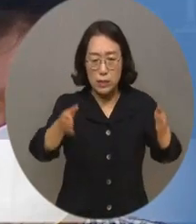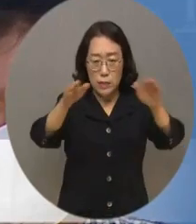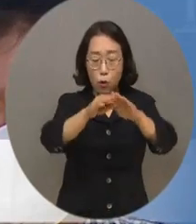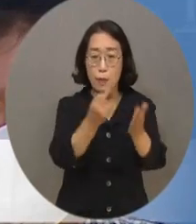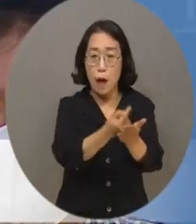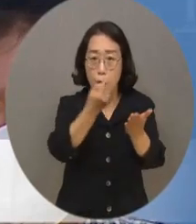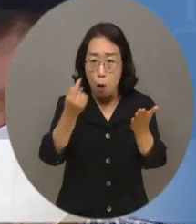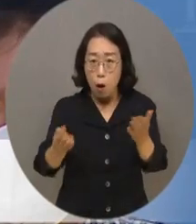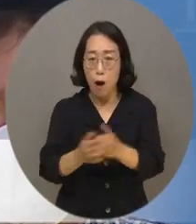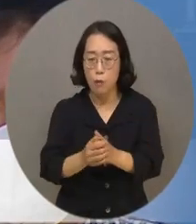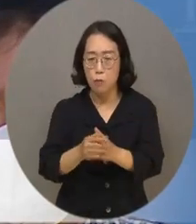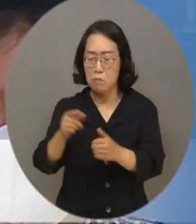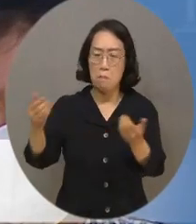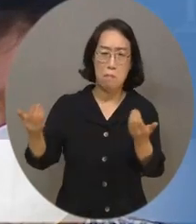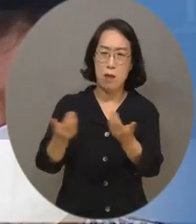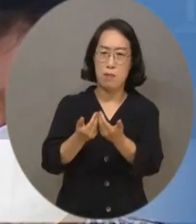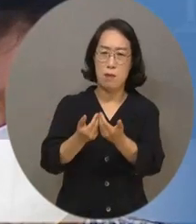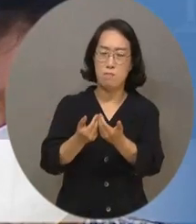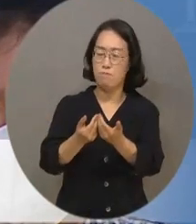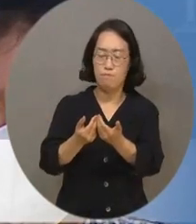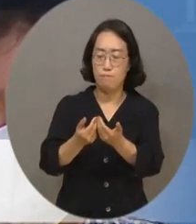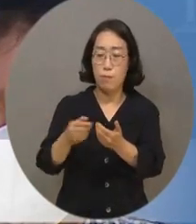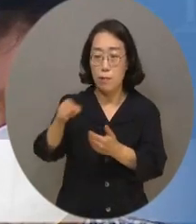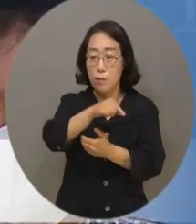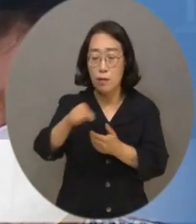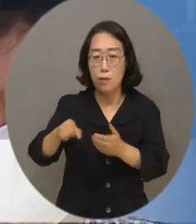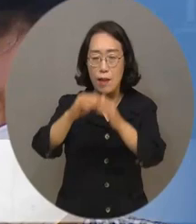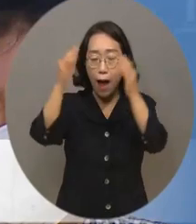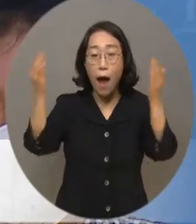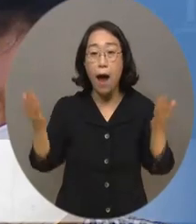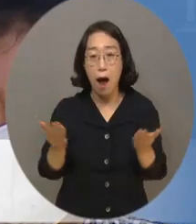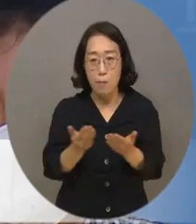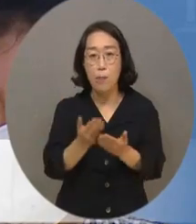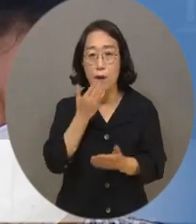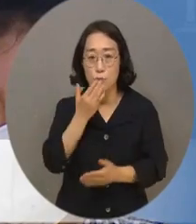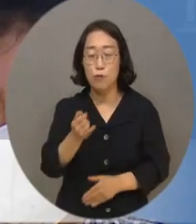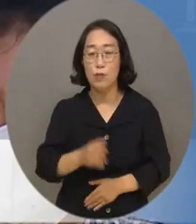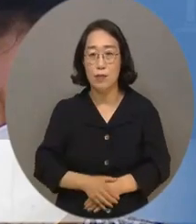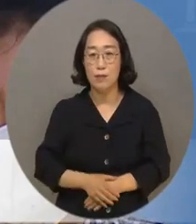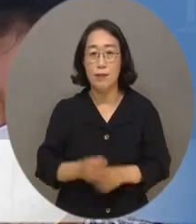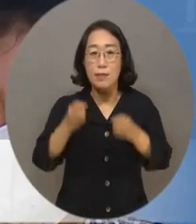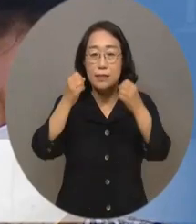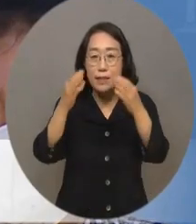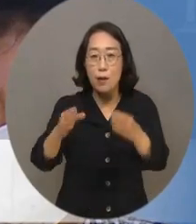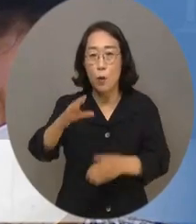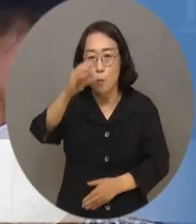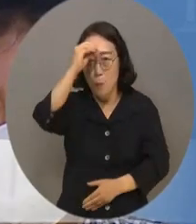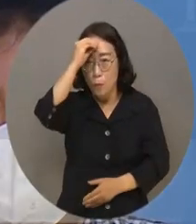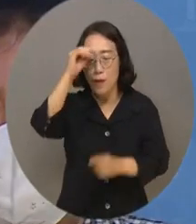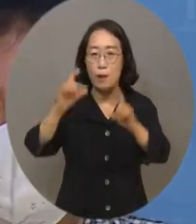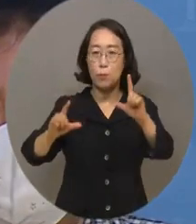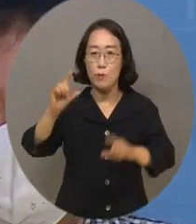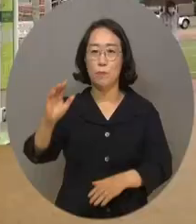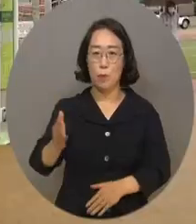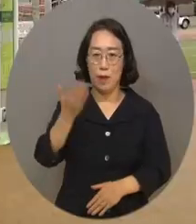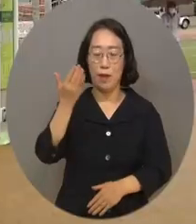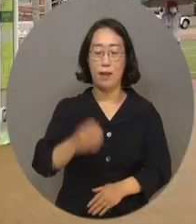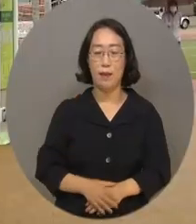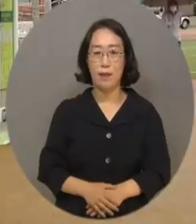반탈시설 논리를 함께 아우며 조정할 수 있는 새로운 모델이 되도록 확실합니다.